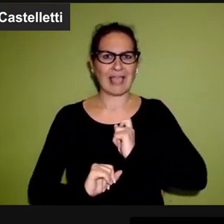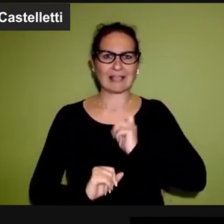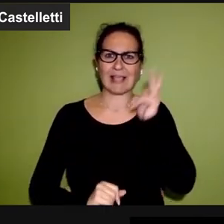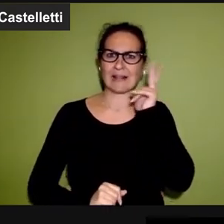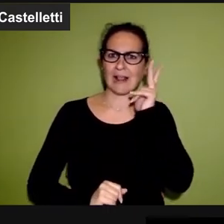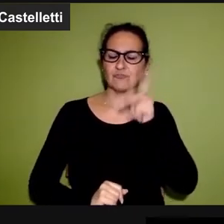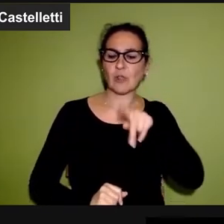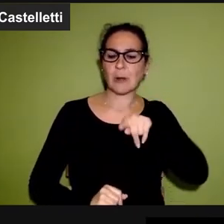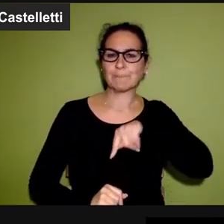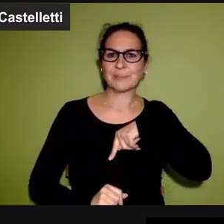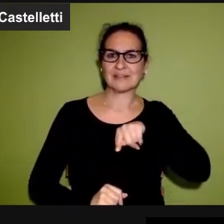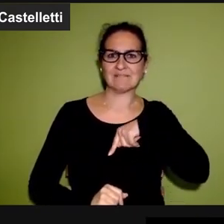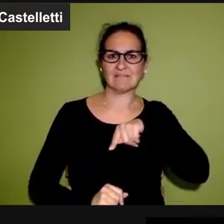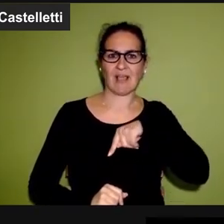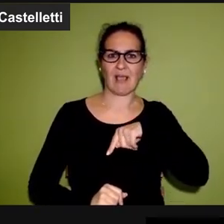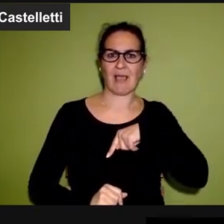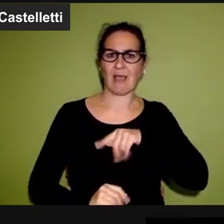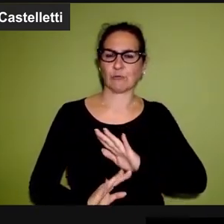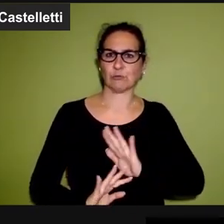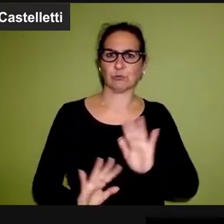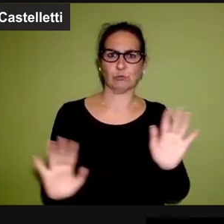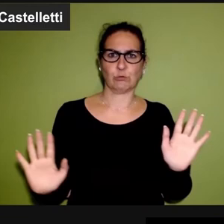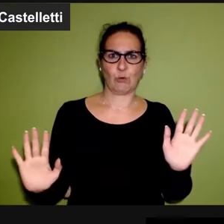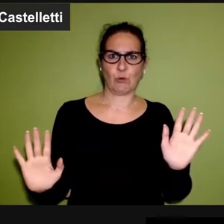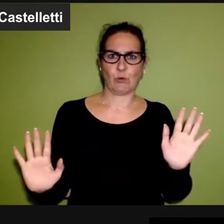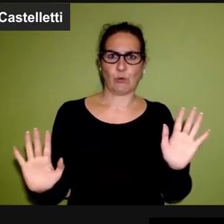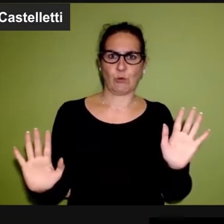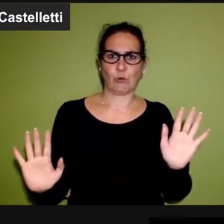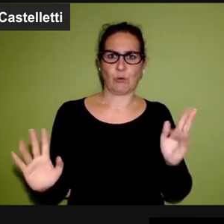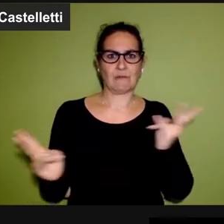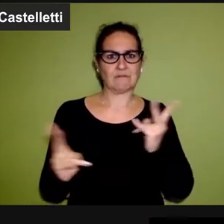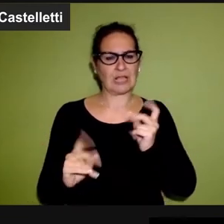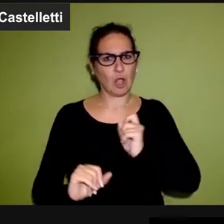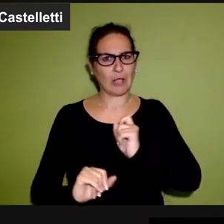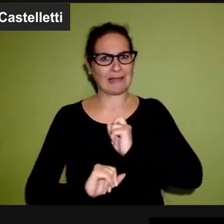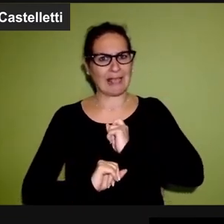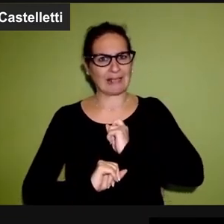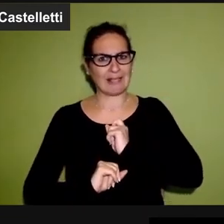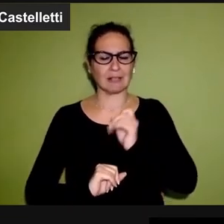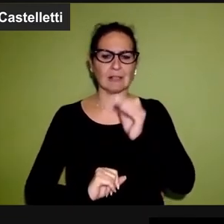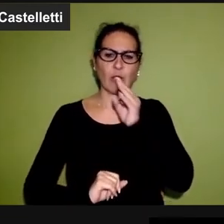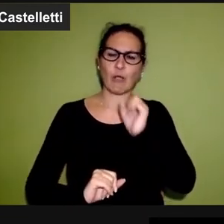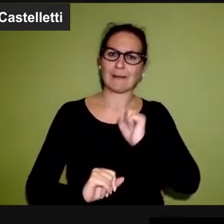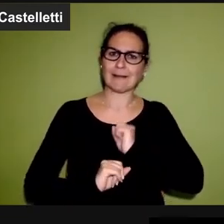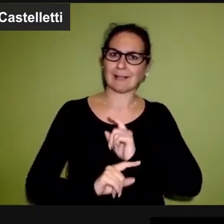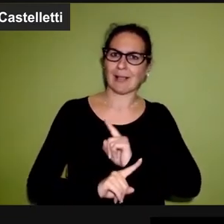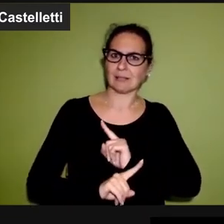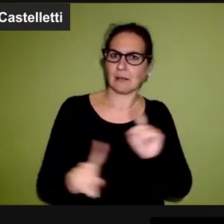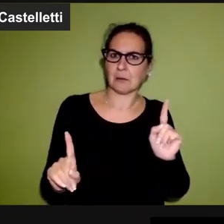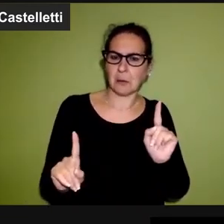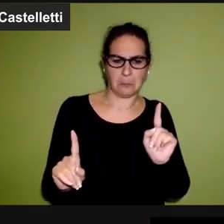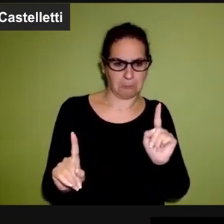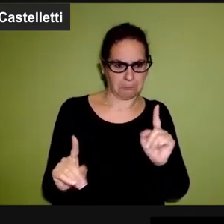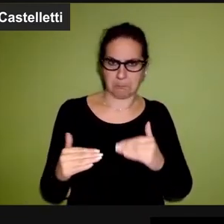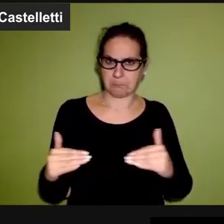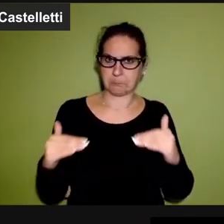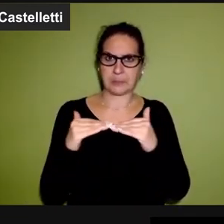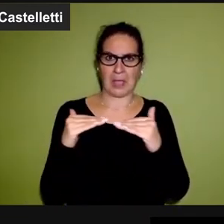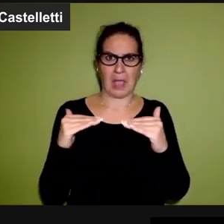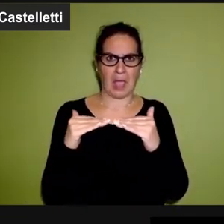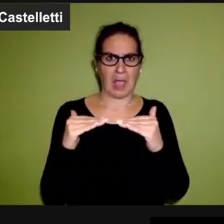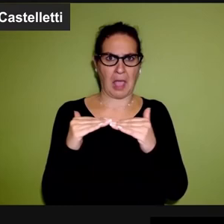privata di ciascun cittadino ma sono uguali i credenti di qualsiasi religione e i non credenti di qualsiasi tipo